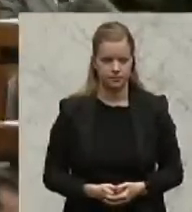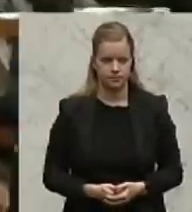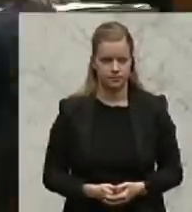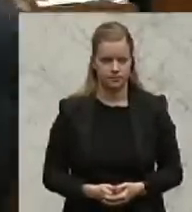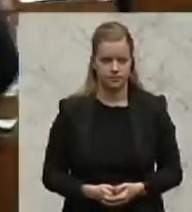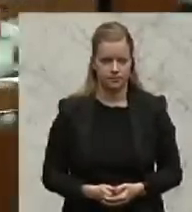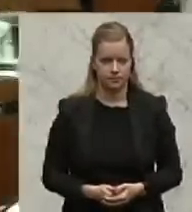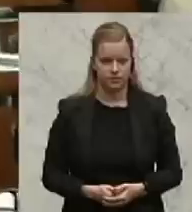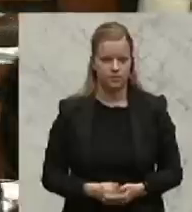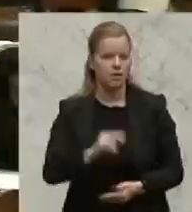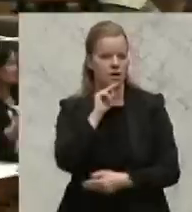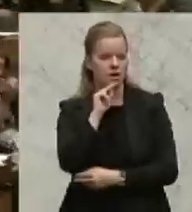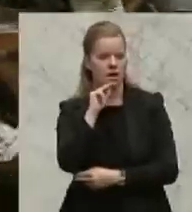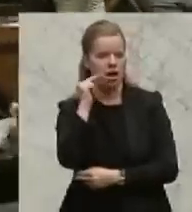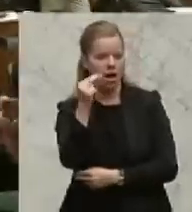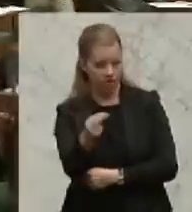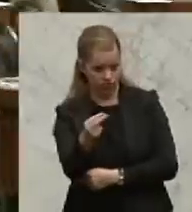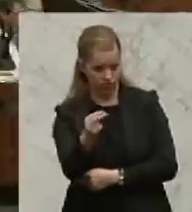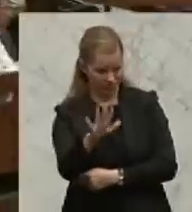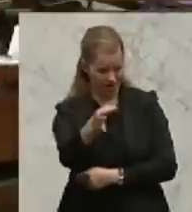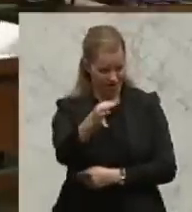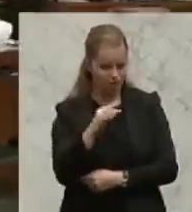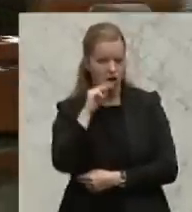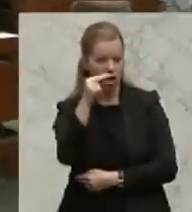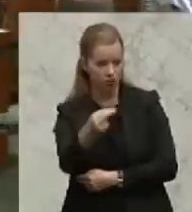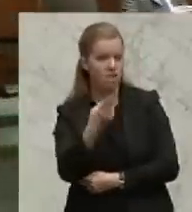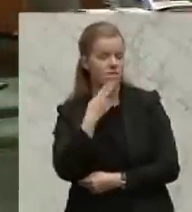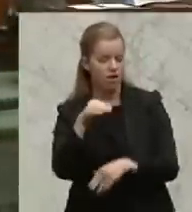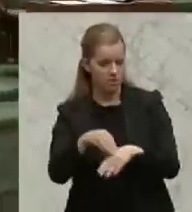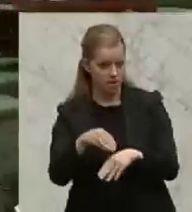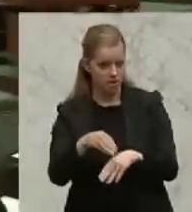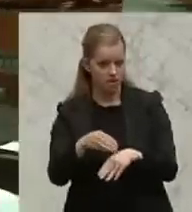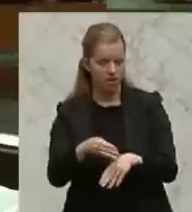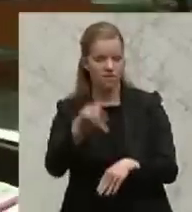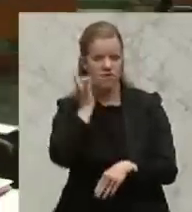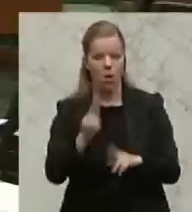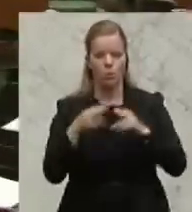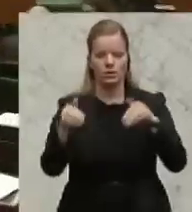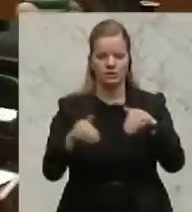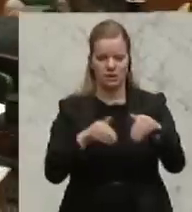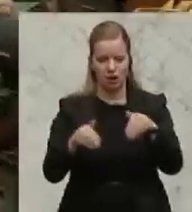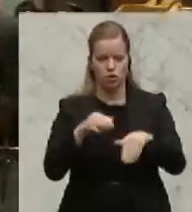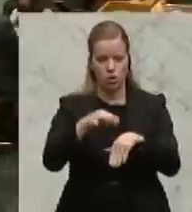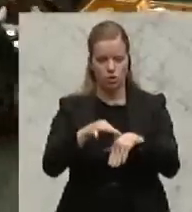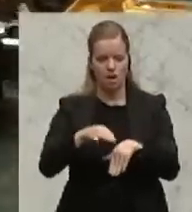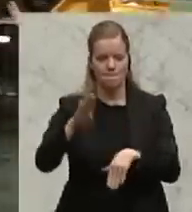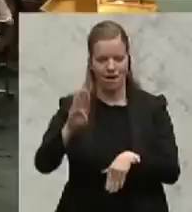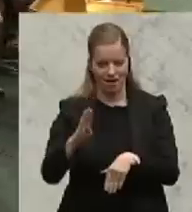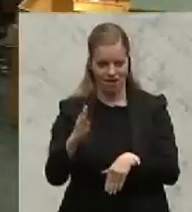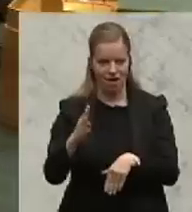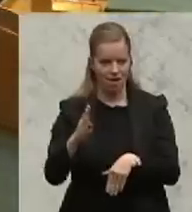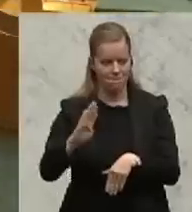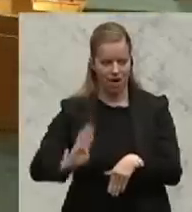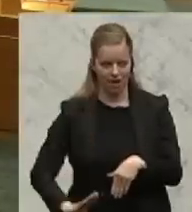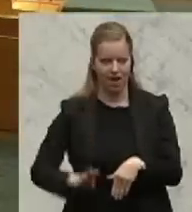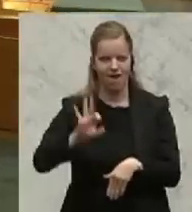koste Österreich voraussichtlich 7 bis 10,5 Milliarden Euro, kritisiert Werner Kogler, Finanzsprecher der Grünen. Dabei habe